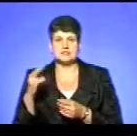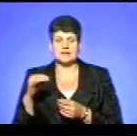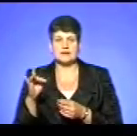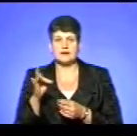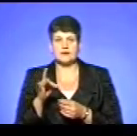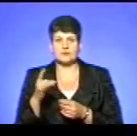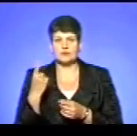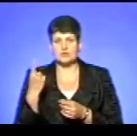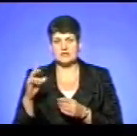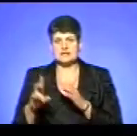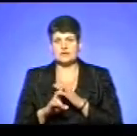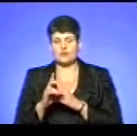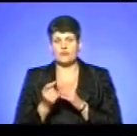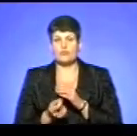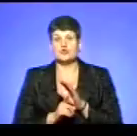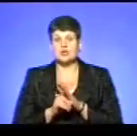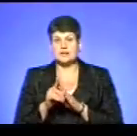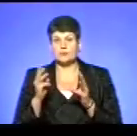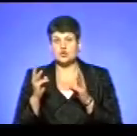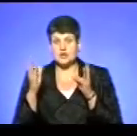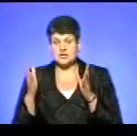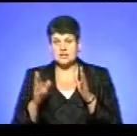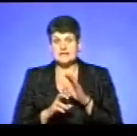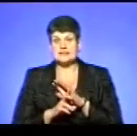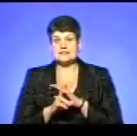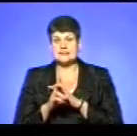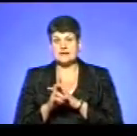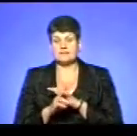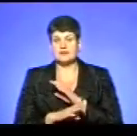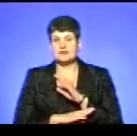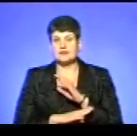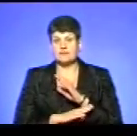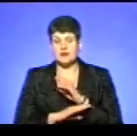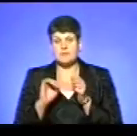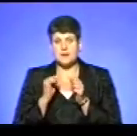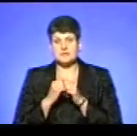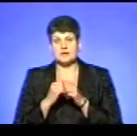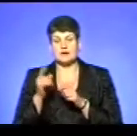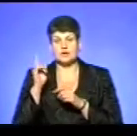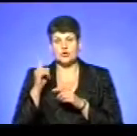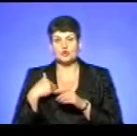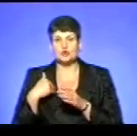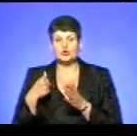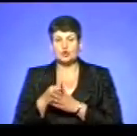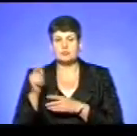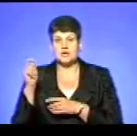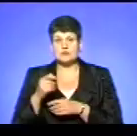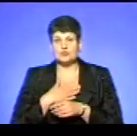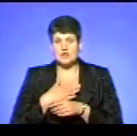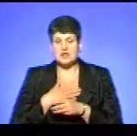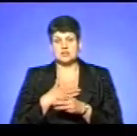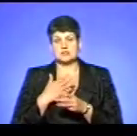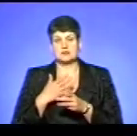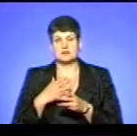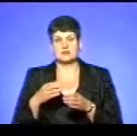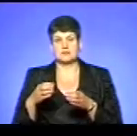в одній із церков виникла пожежа, церква дерев'яна, пам'ятка архітектури, до прибуття наших підрозділів, місцеві